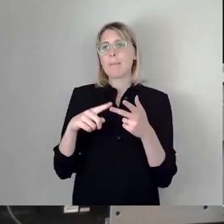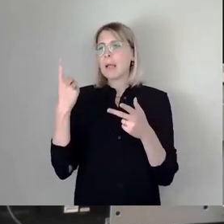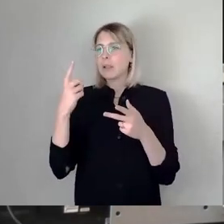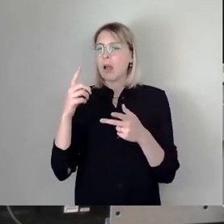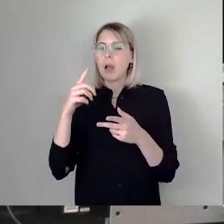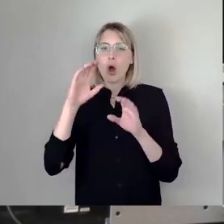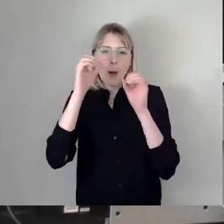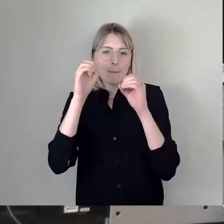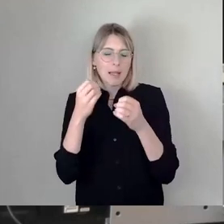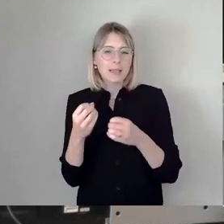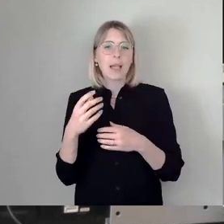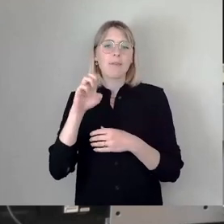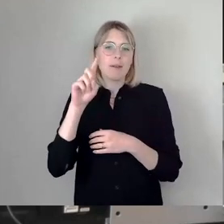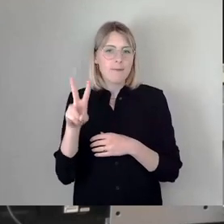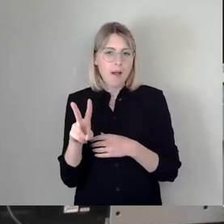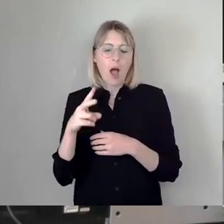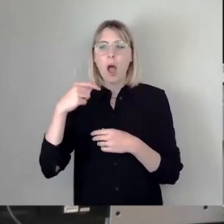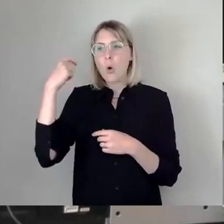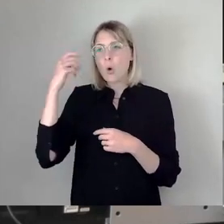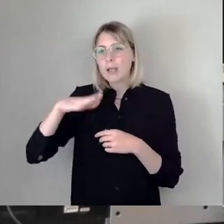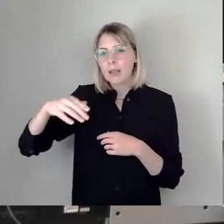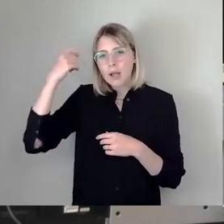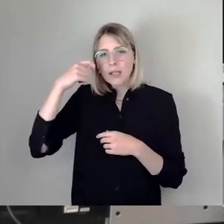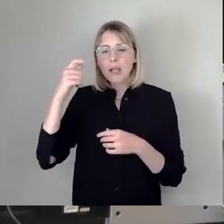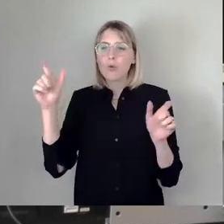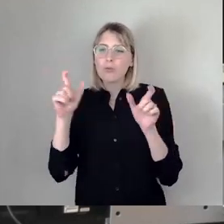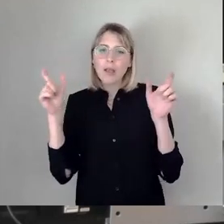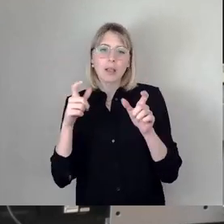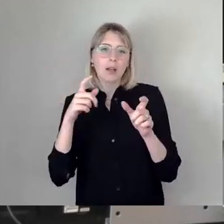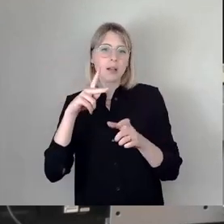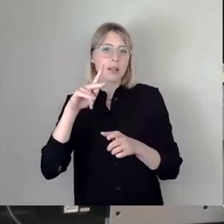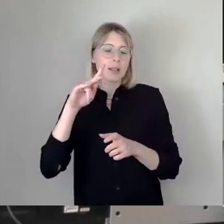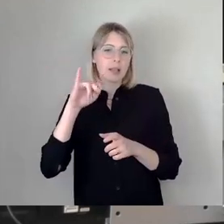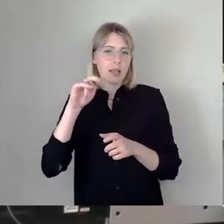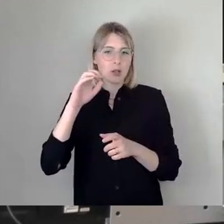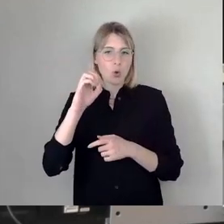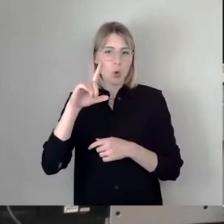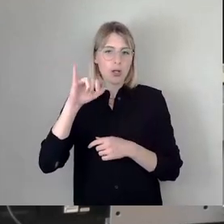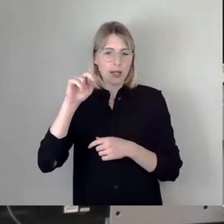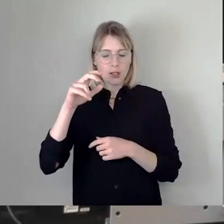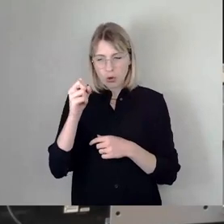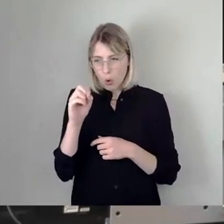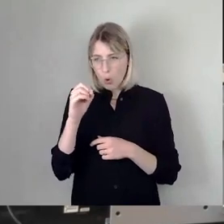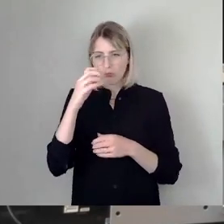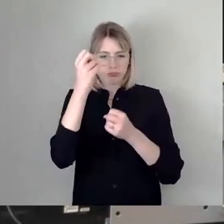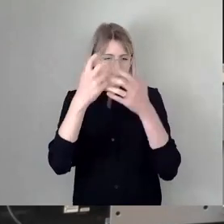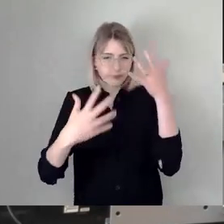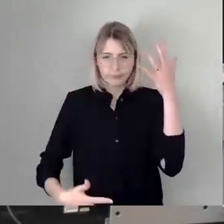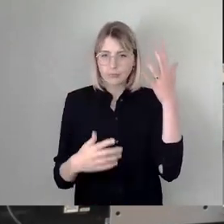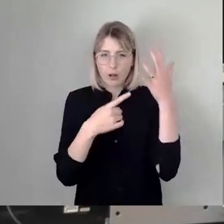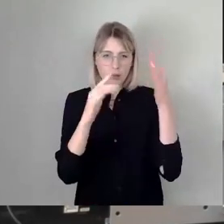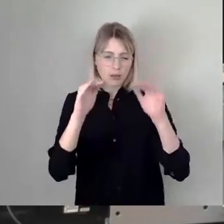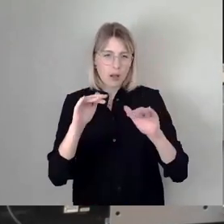Kinderkino-Festival, Kinolino machen und so weiter. Ich als kulturpolitische Sprecherin,